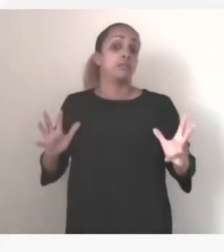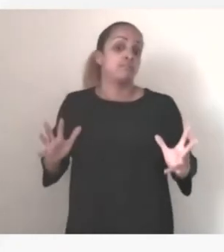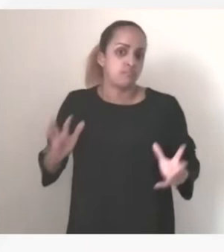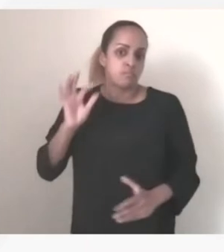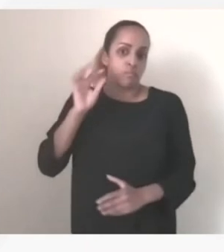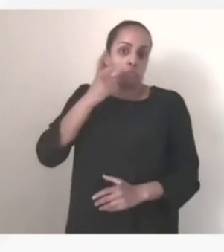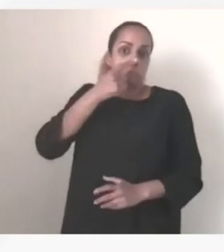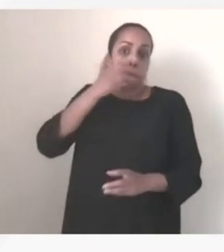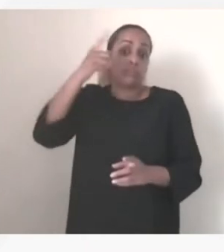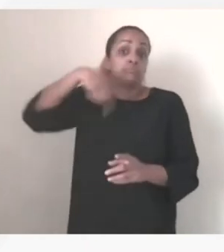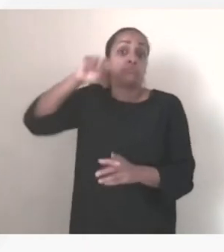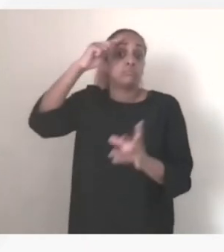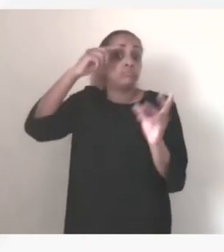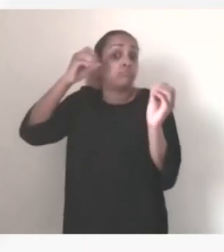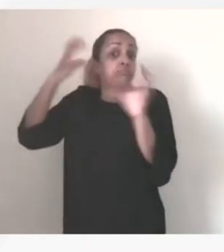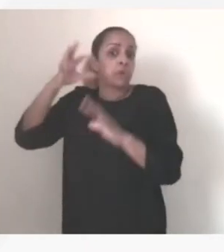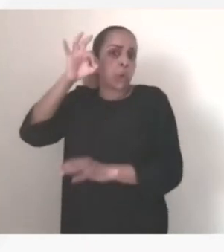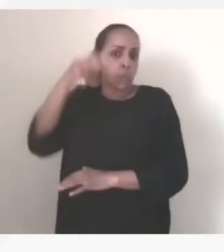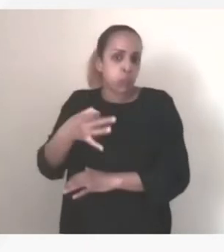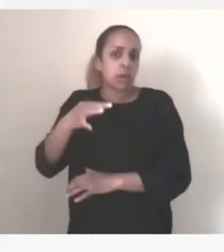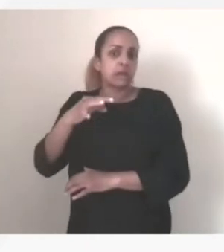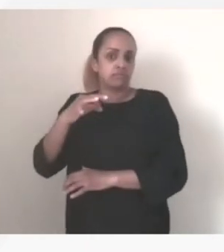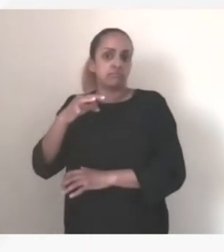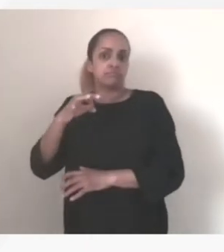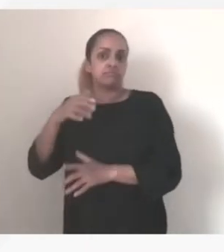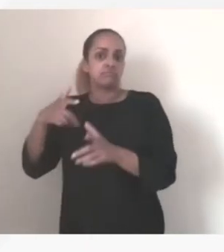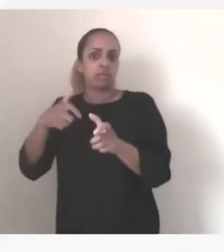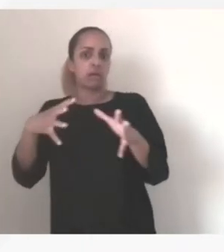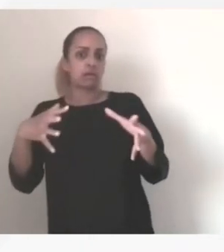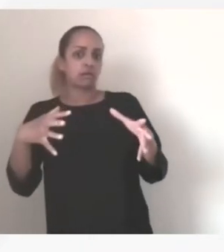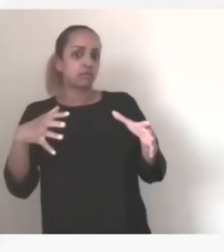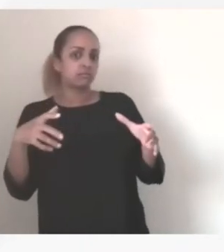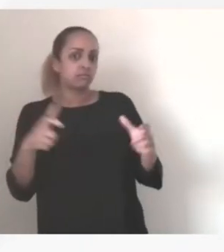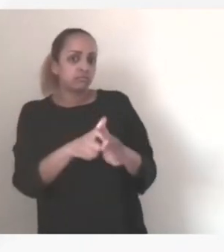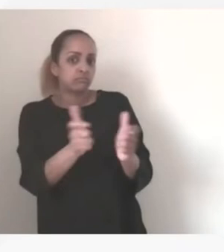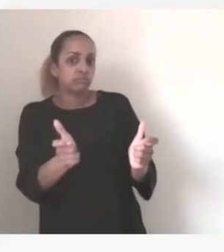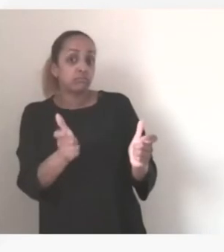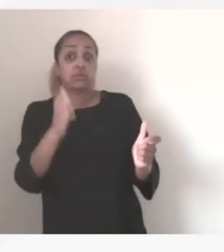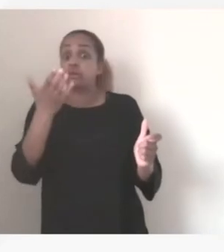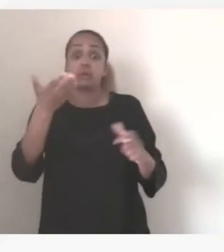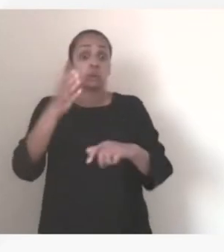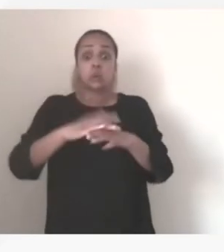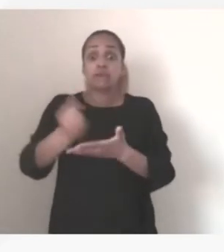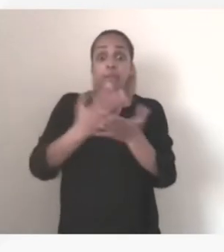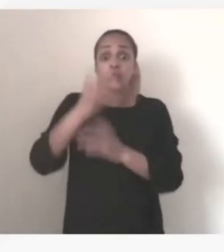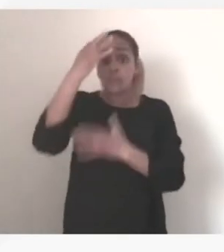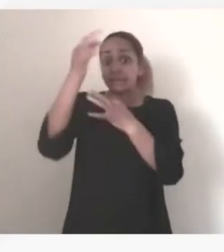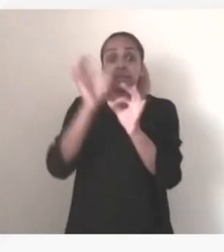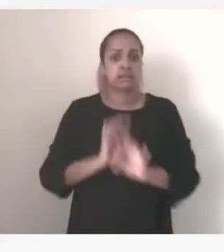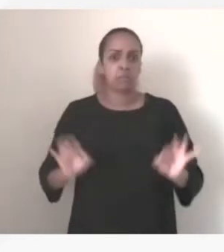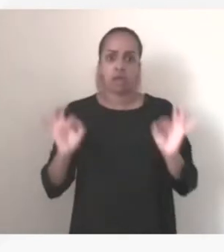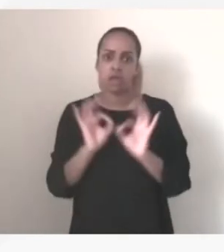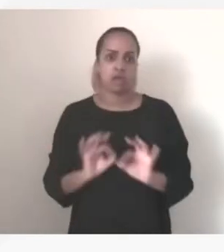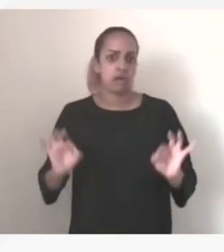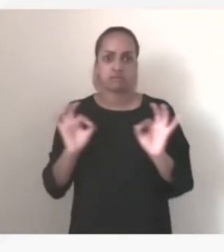cyberattaque. Aujourd'hui, il n a pas de communication sur des éléments plus précis. Comme vous le savez, à chaque fois, les sujets